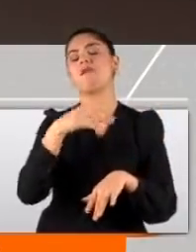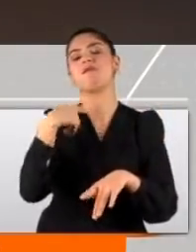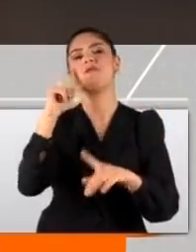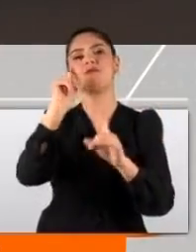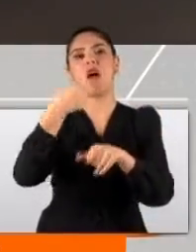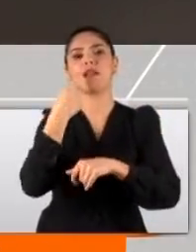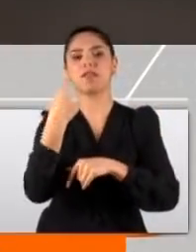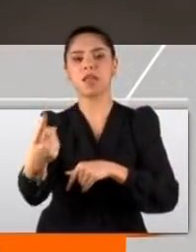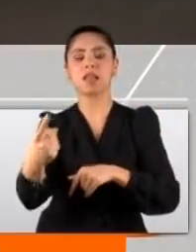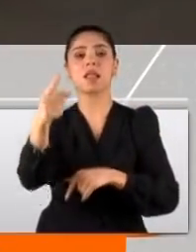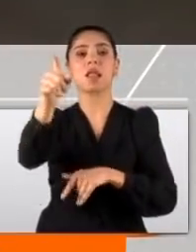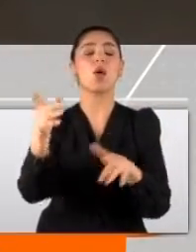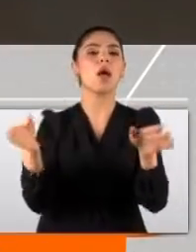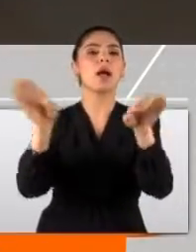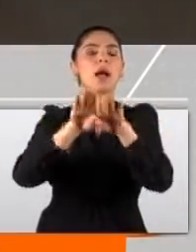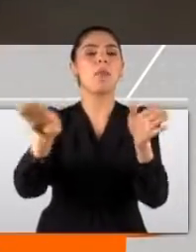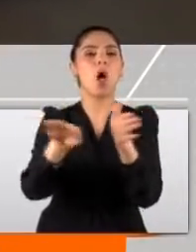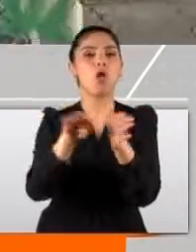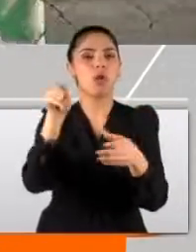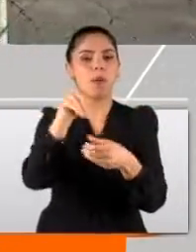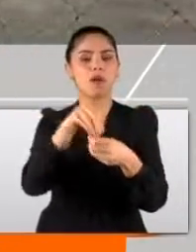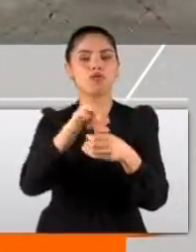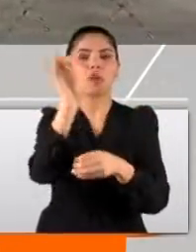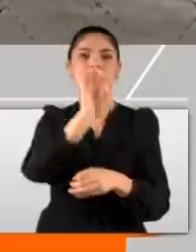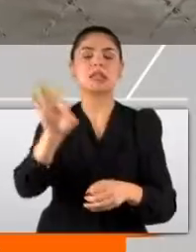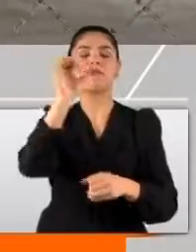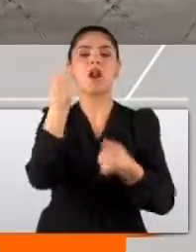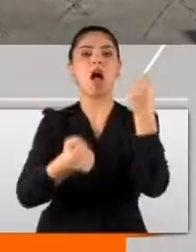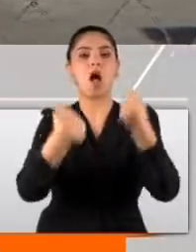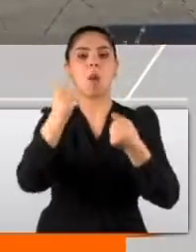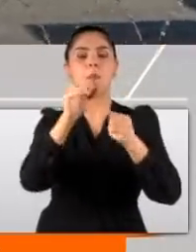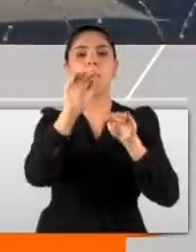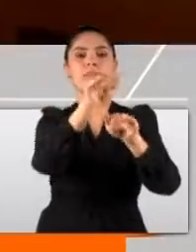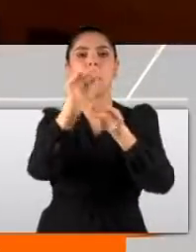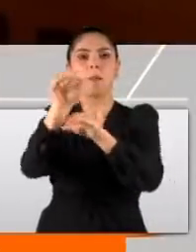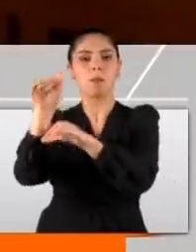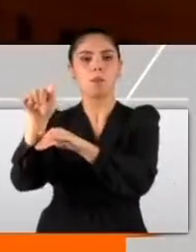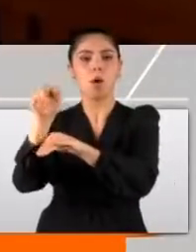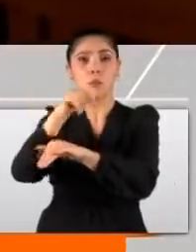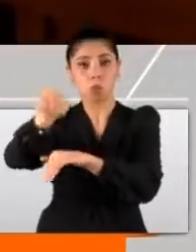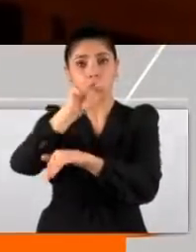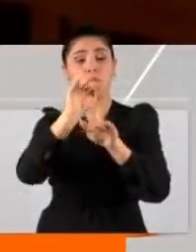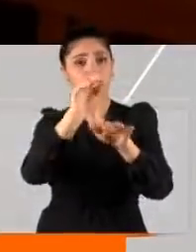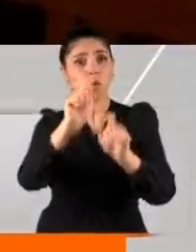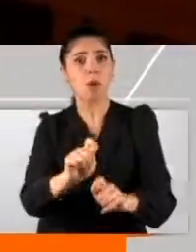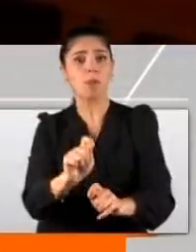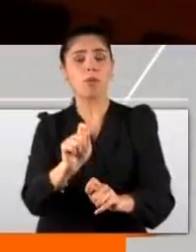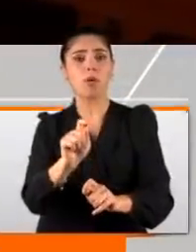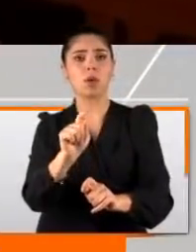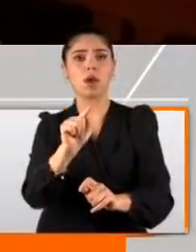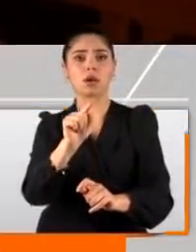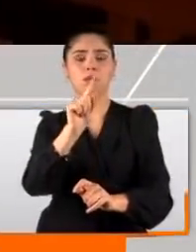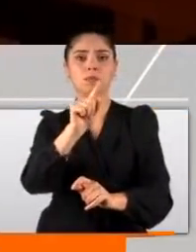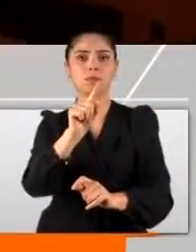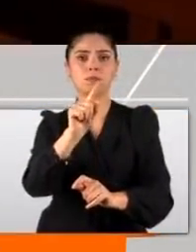otomobiller oralara depolanmak suretiyle onun da stokçuluğunu yapıyorlar. Hele hele,